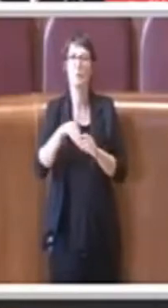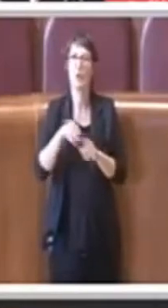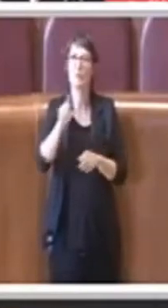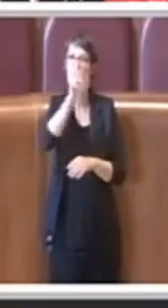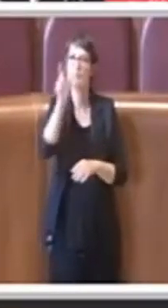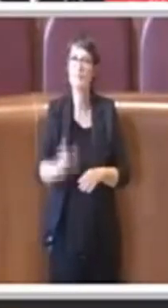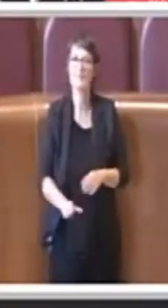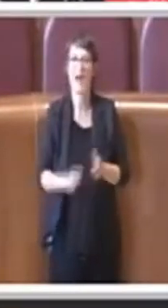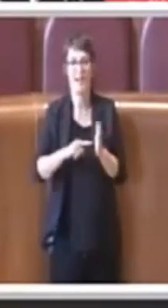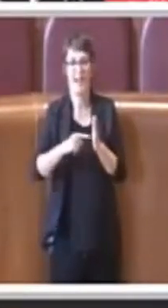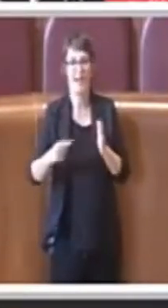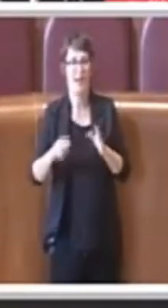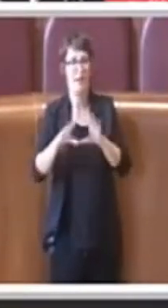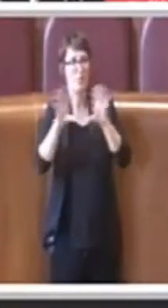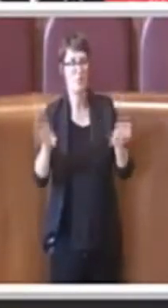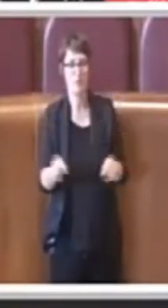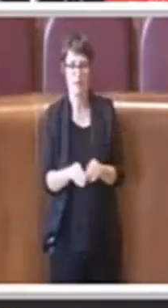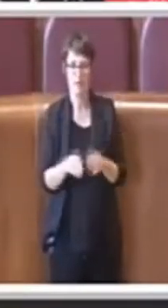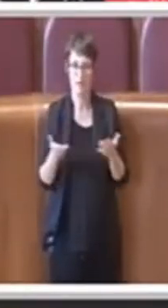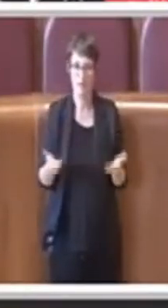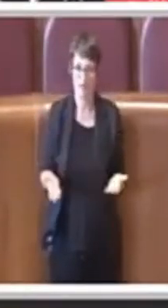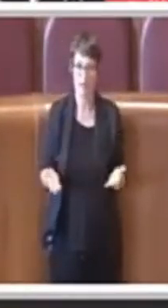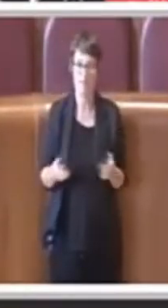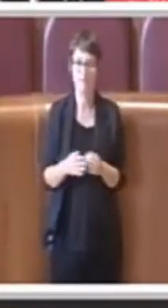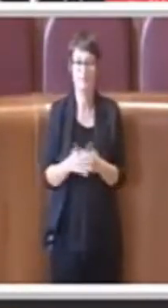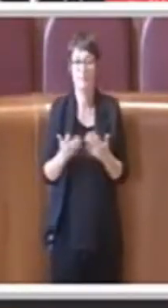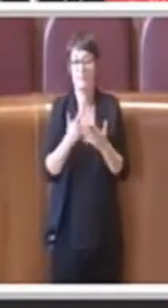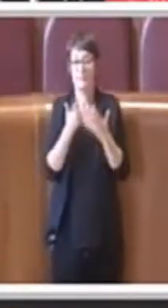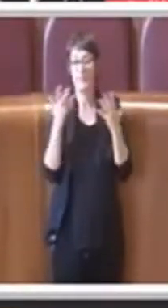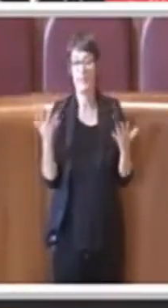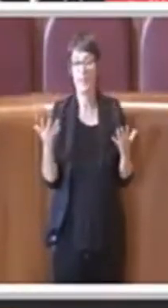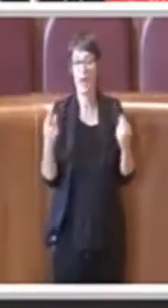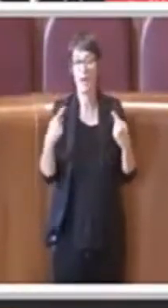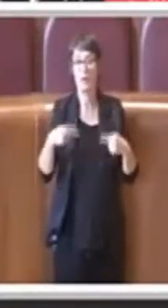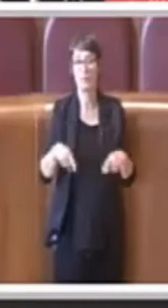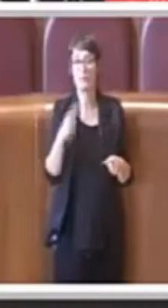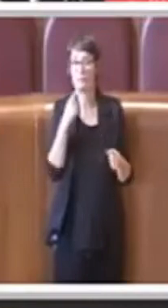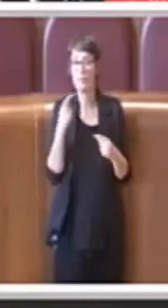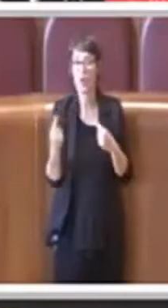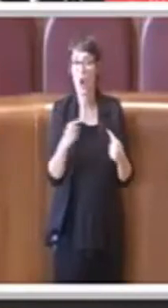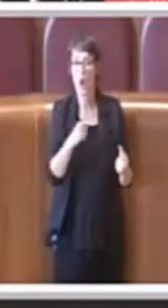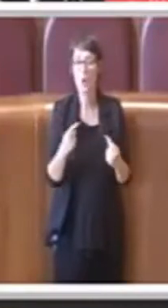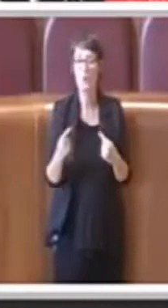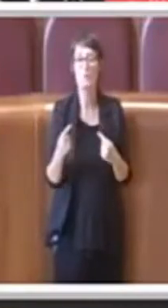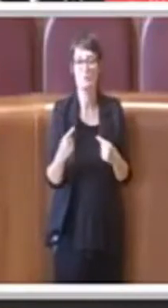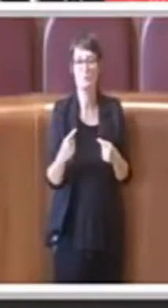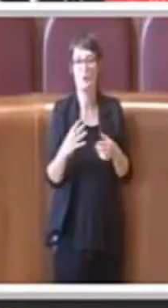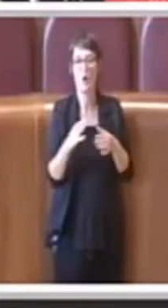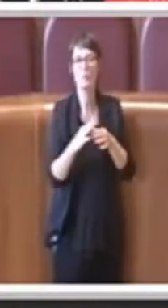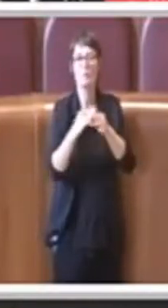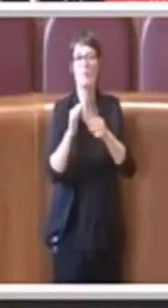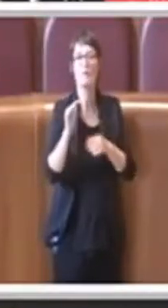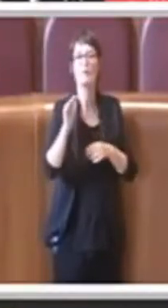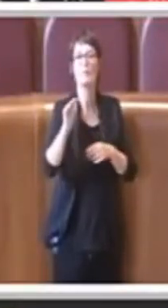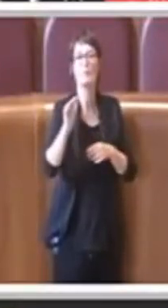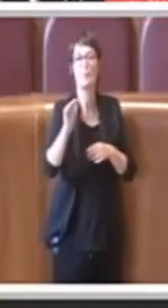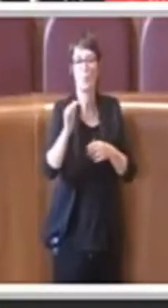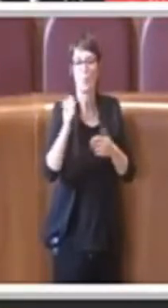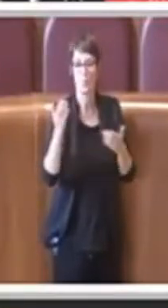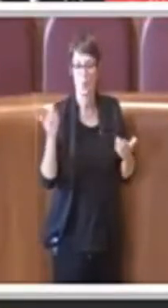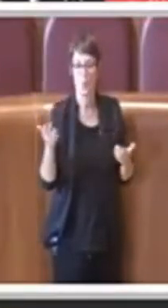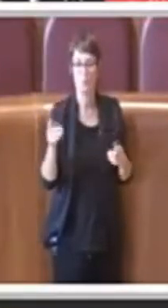natura. È ovvio che questo organismo si proietta al futuro e quindi il suo